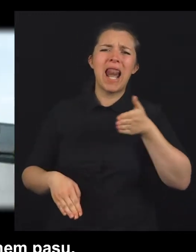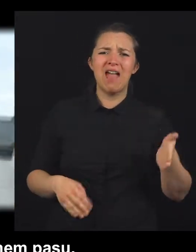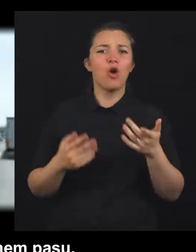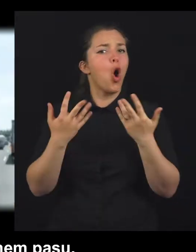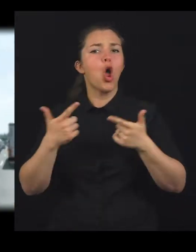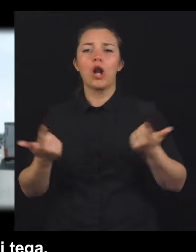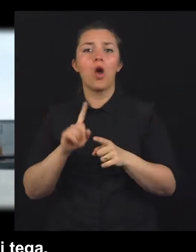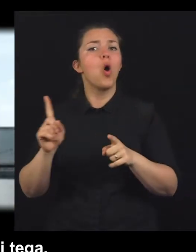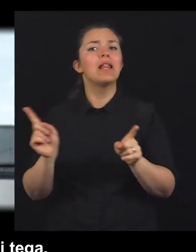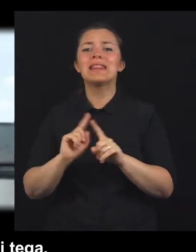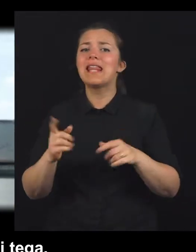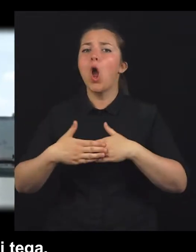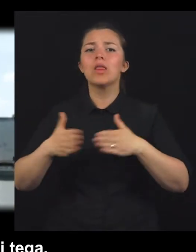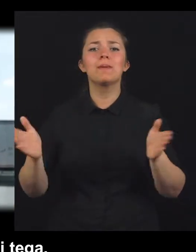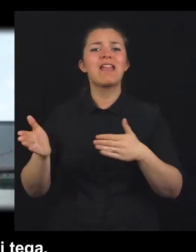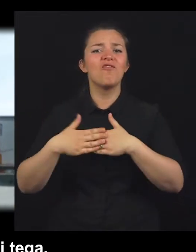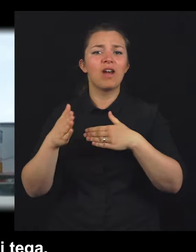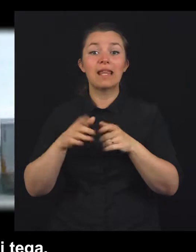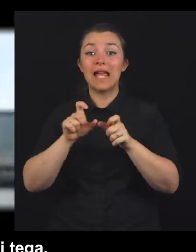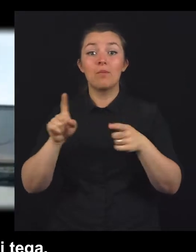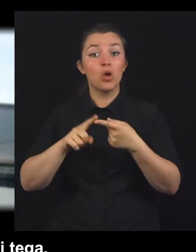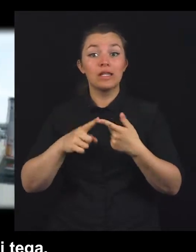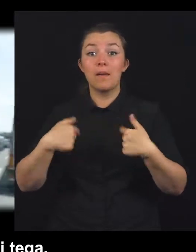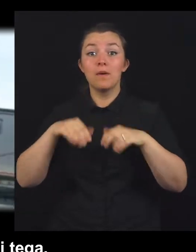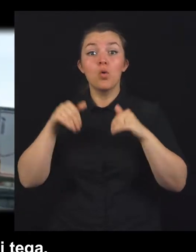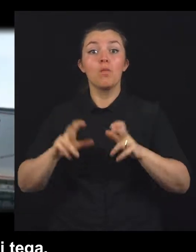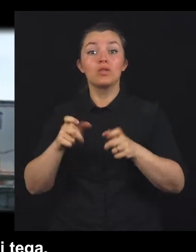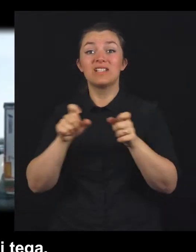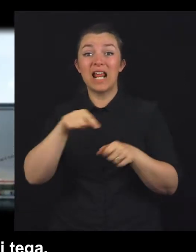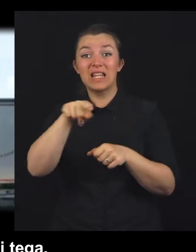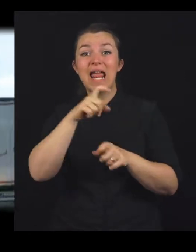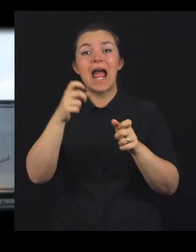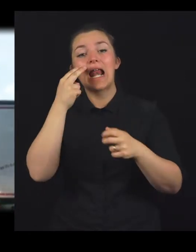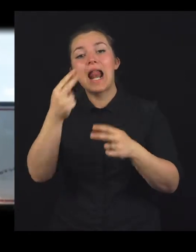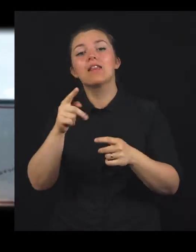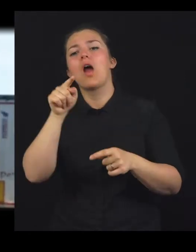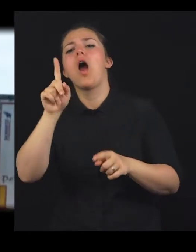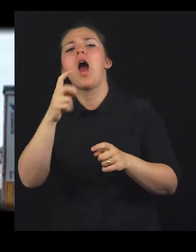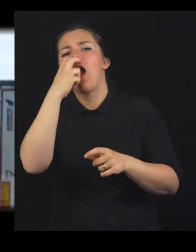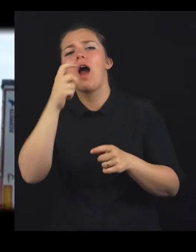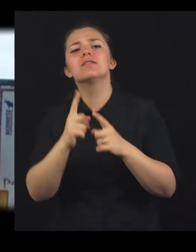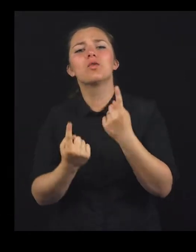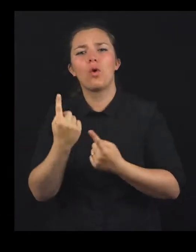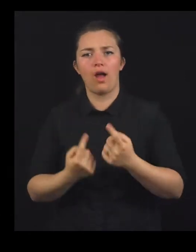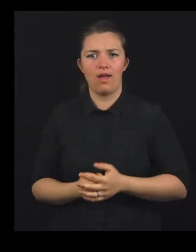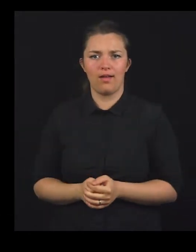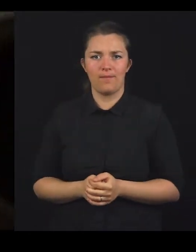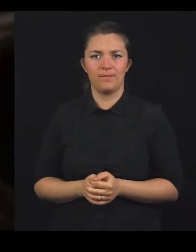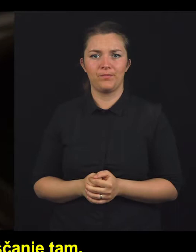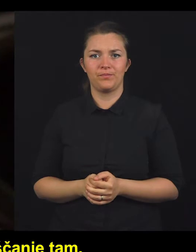tako kar se lahko. In ne odpirati vrat, ker potem mi moramo ustaviti zaradi njih, ker gleda je potem naprej, kaj se pozgodilo.